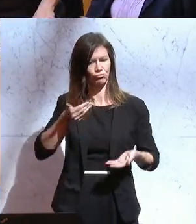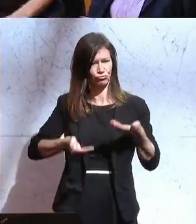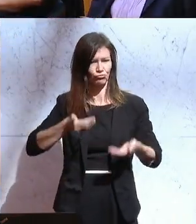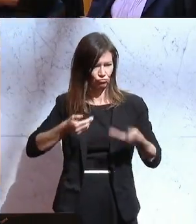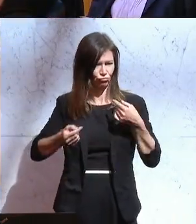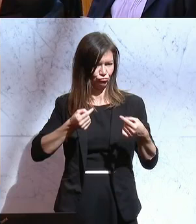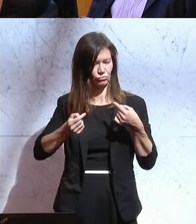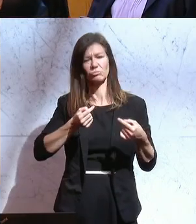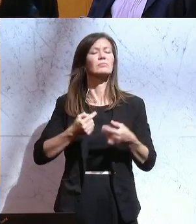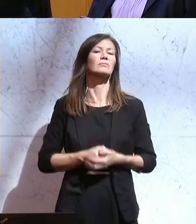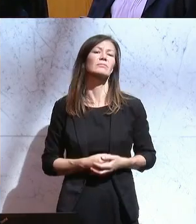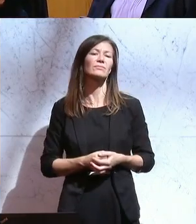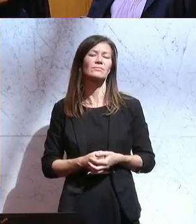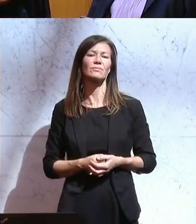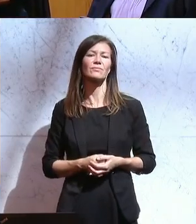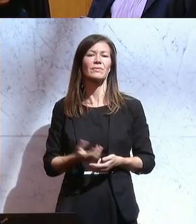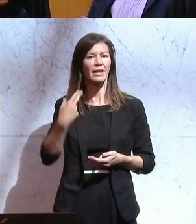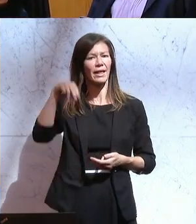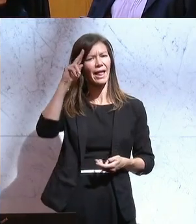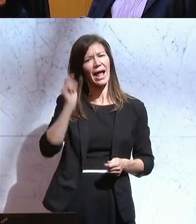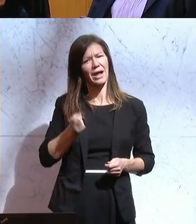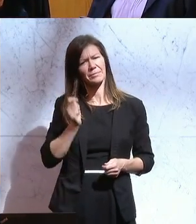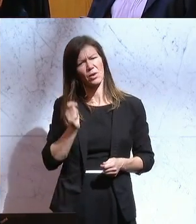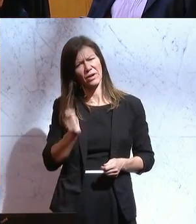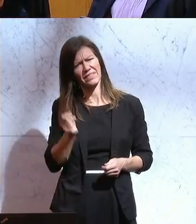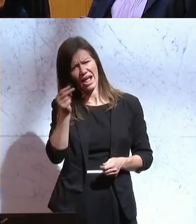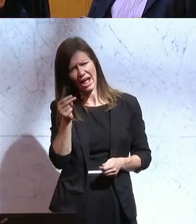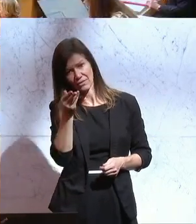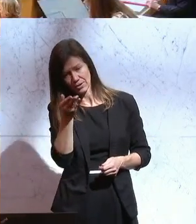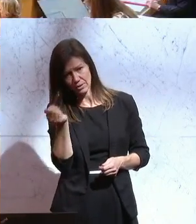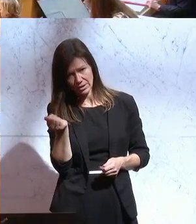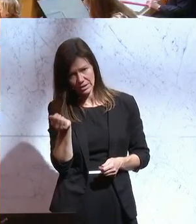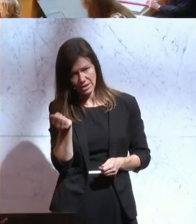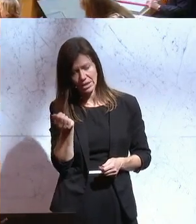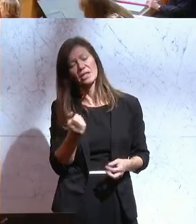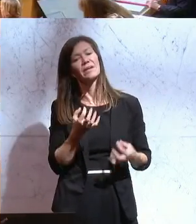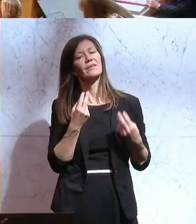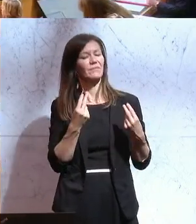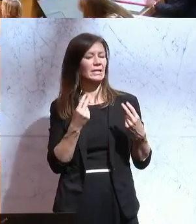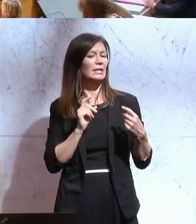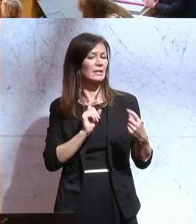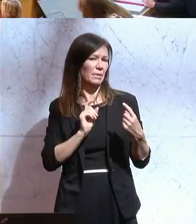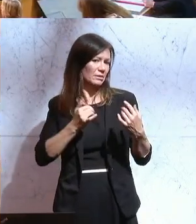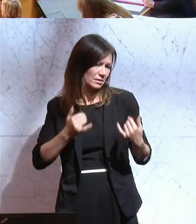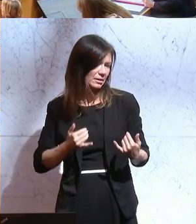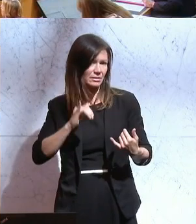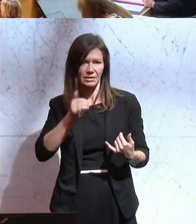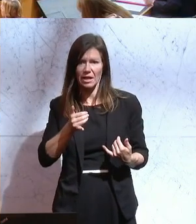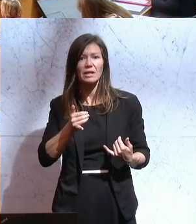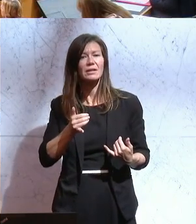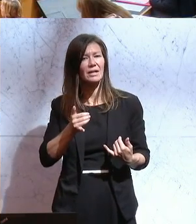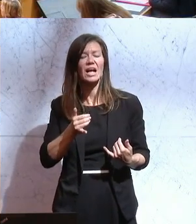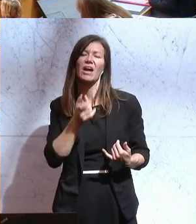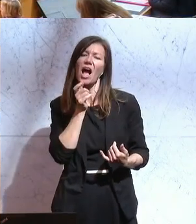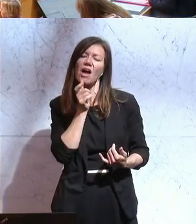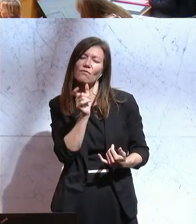Rechtsanspruch für die Erstattung von Schäden nach Katastrophenereignissen. die wir jetzt führen, haben natürlich so